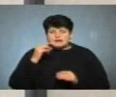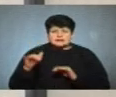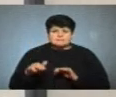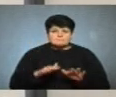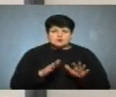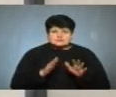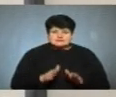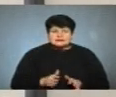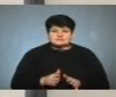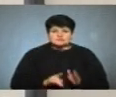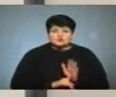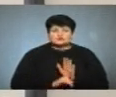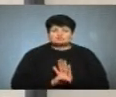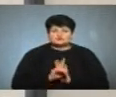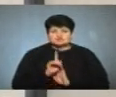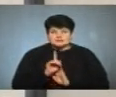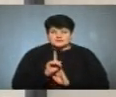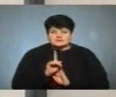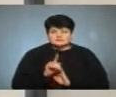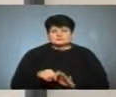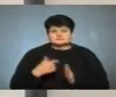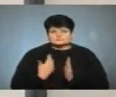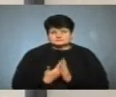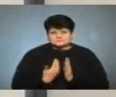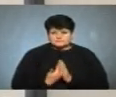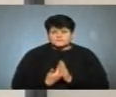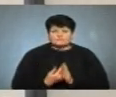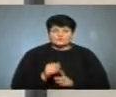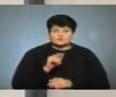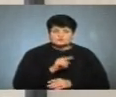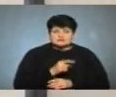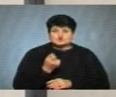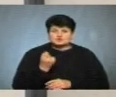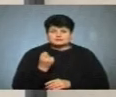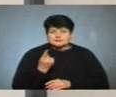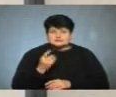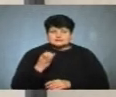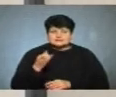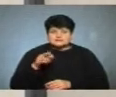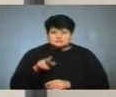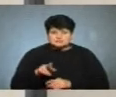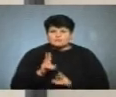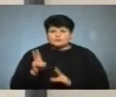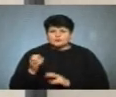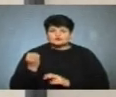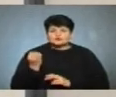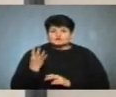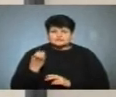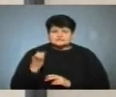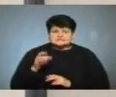розпочинався орієнтовно в одних з 11 січня, у когось з 14